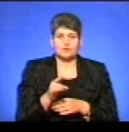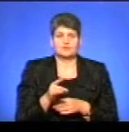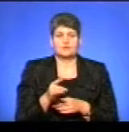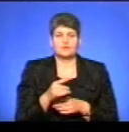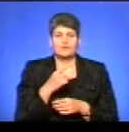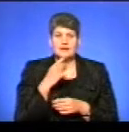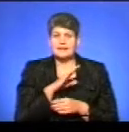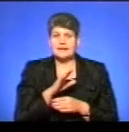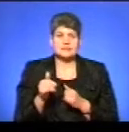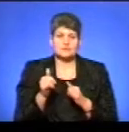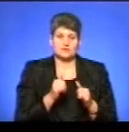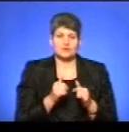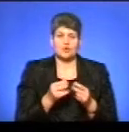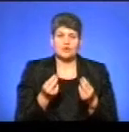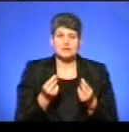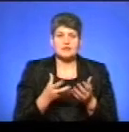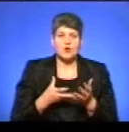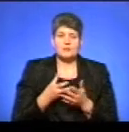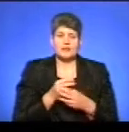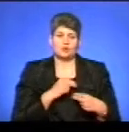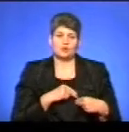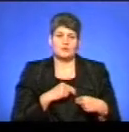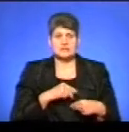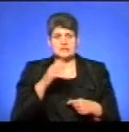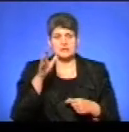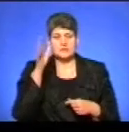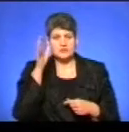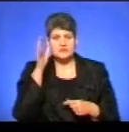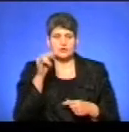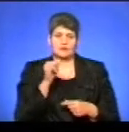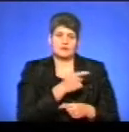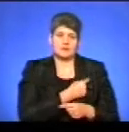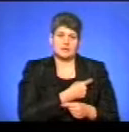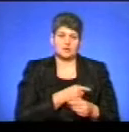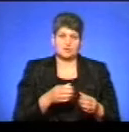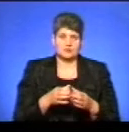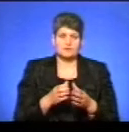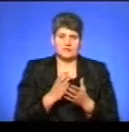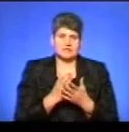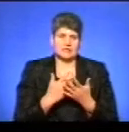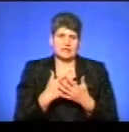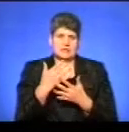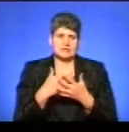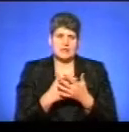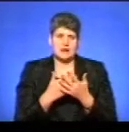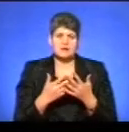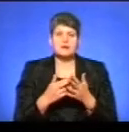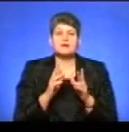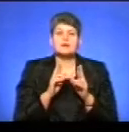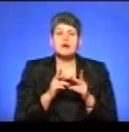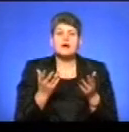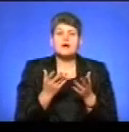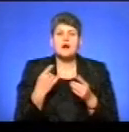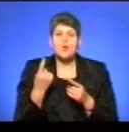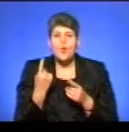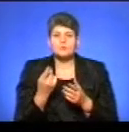незабезпеченість коштами на оплату праці. Це йдеться про освітню та медичну субвенцію. В нас також є на слайдах, яка область